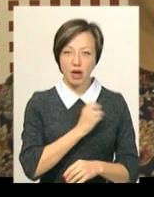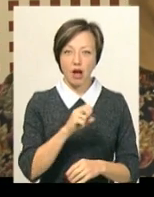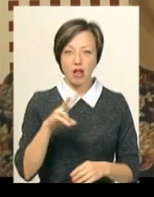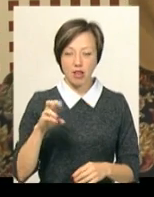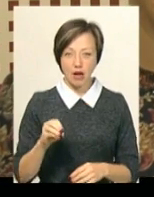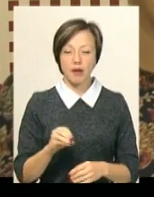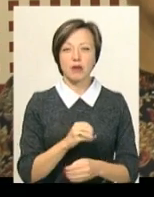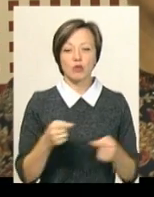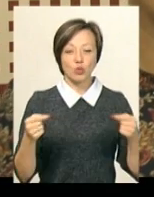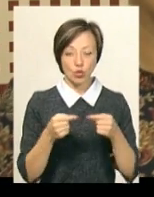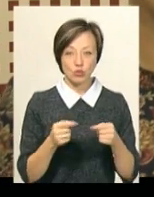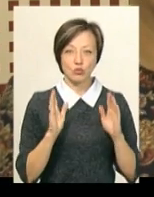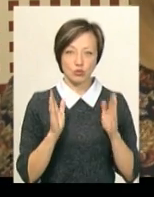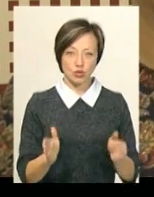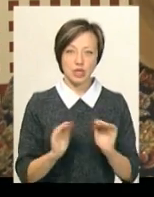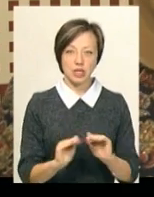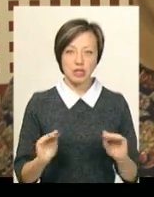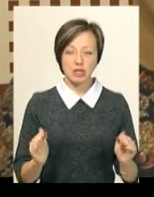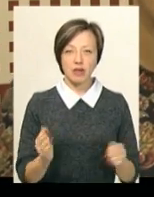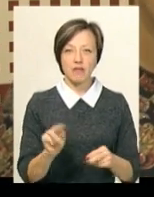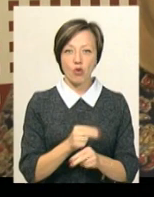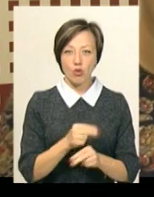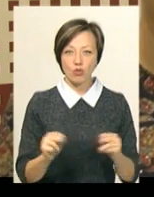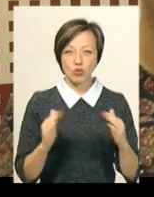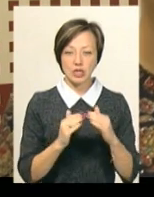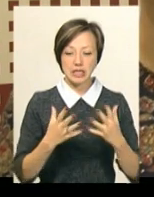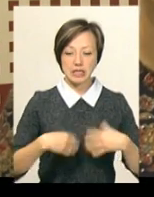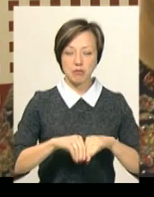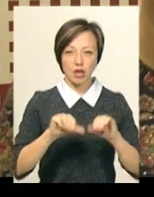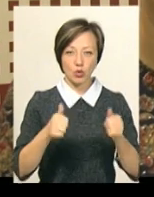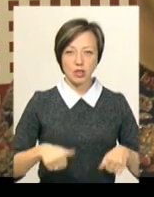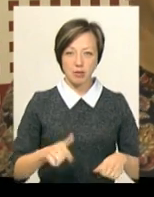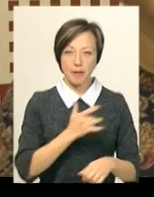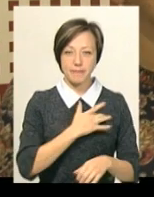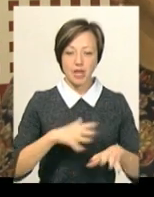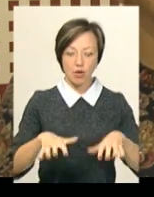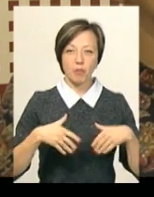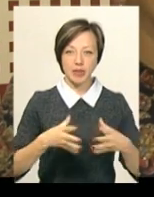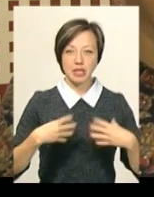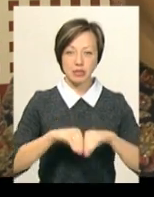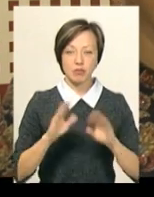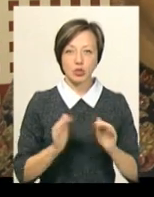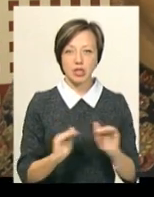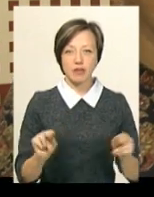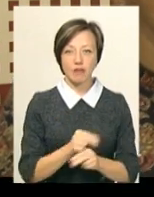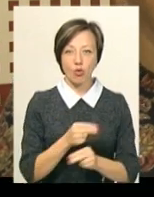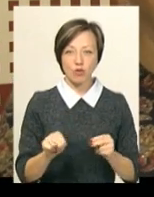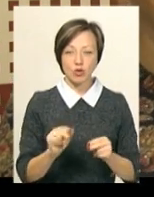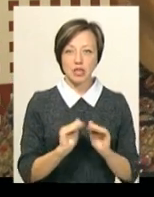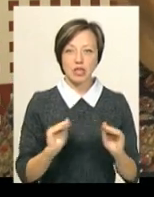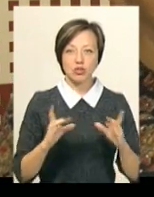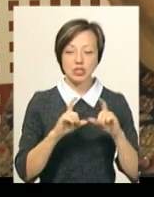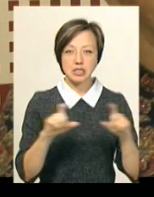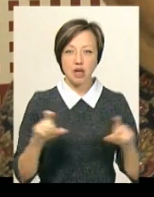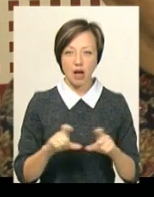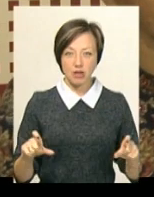учасниками безпосередньо. Будуть діти, які виховуються в будинках сімейного типу і прийомних сім'ях, будуть діти, які виховуються у дитячих